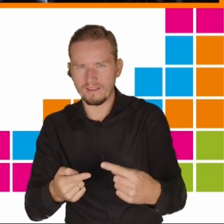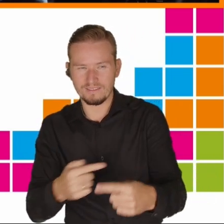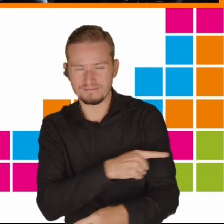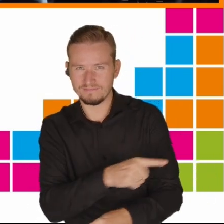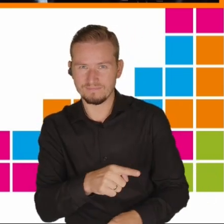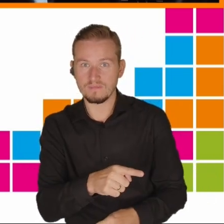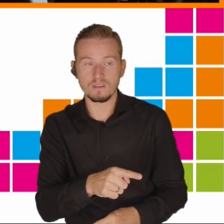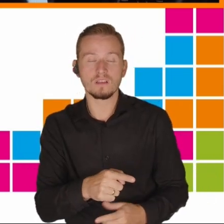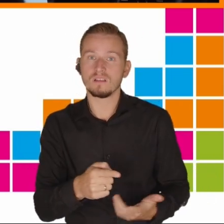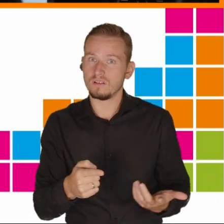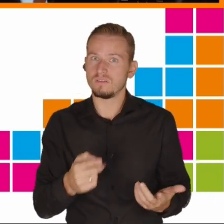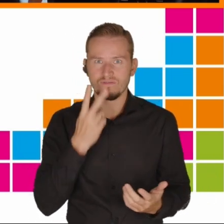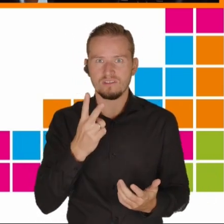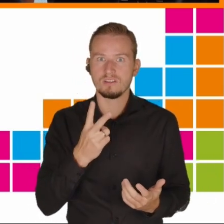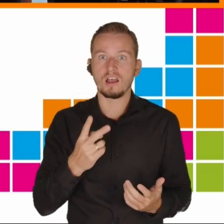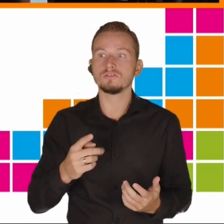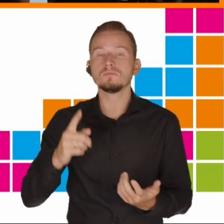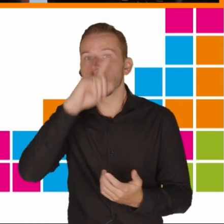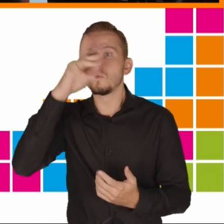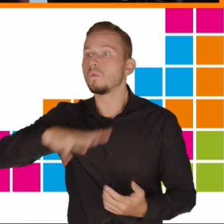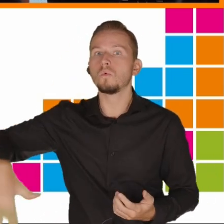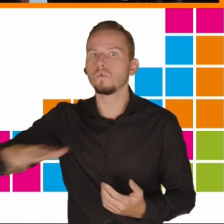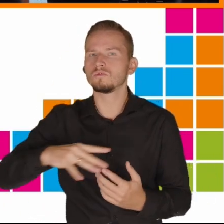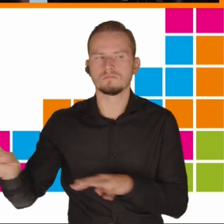przykuwa uwagę publiczną.